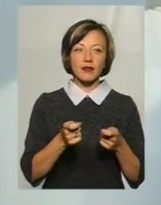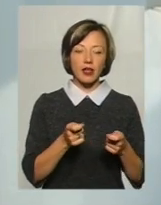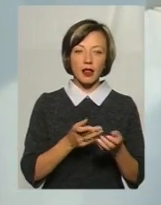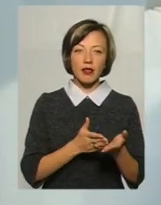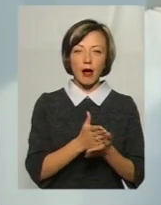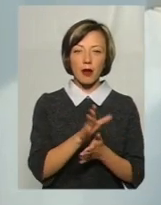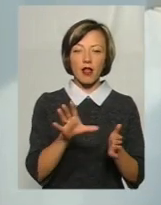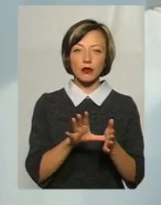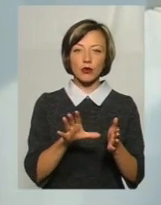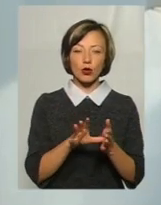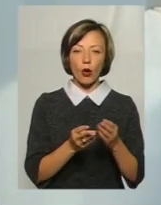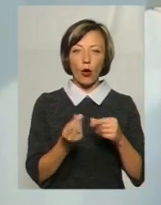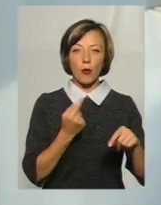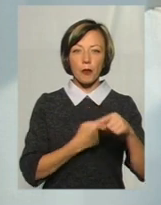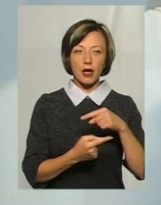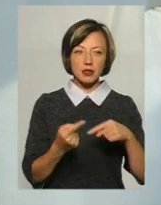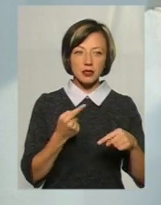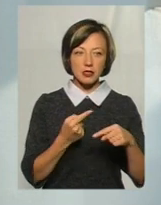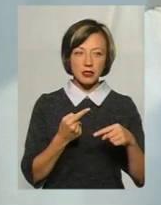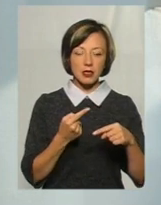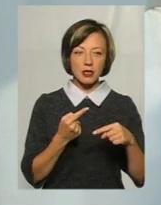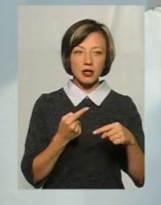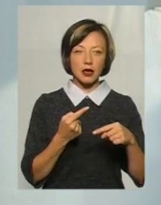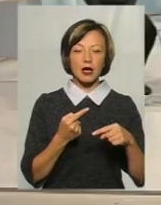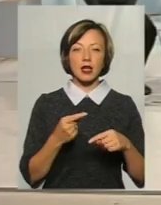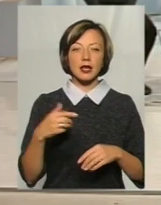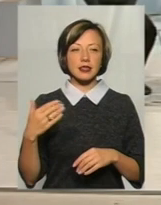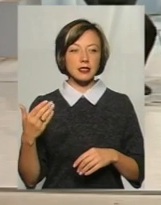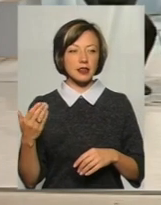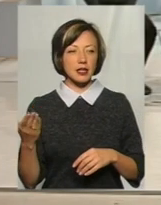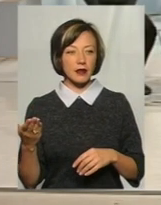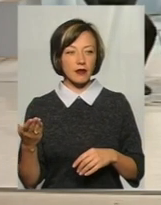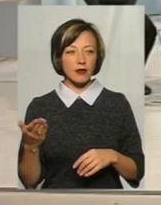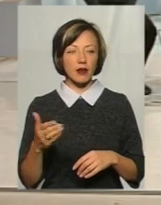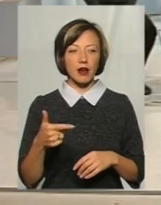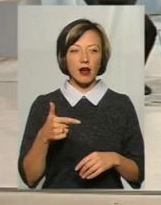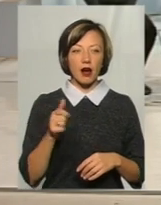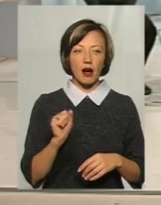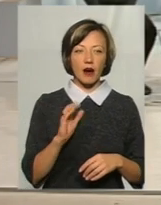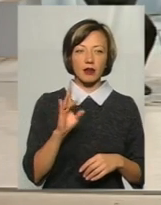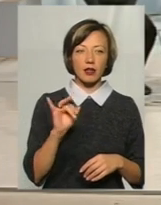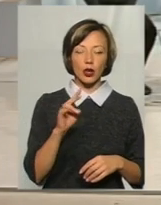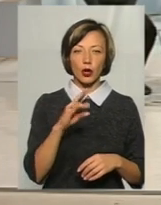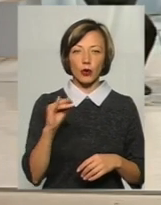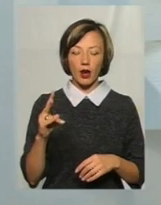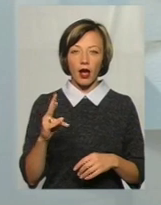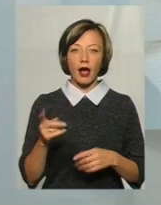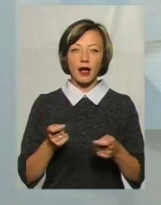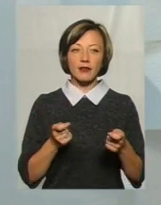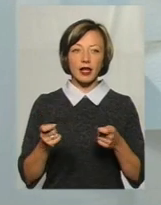агенції сталого розвитку АСТАР. Зліва від мене Анна Гаврилюк, керівник інформаційно